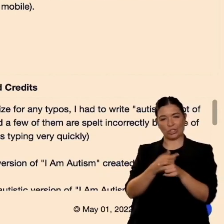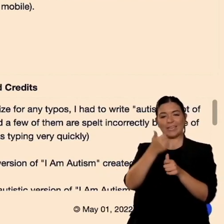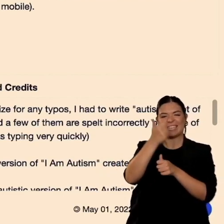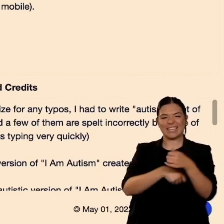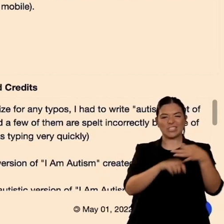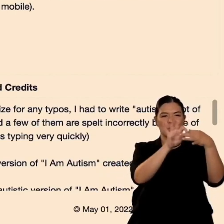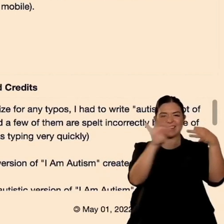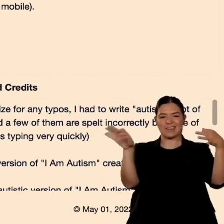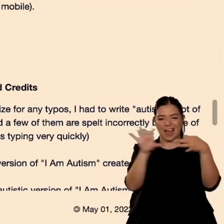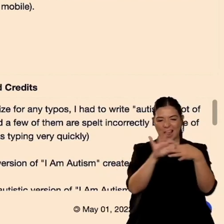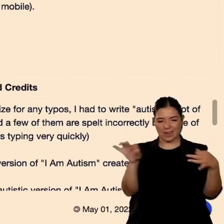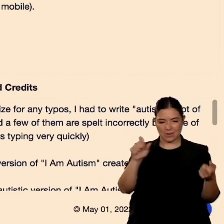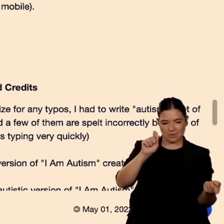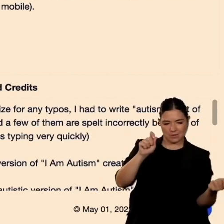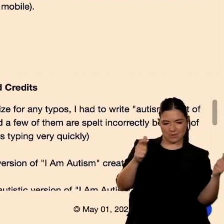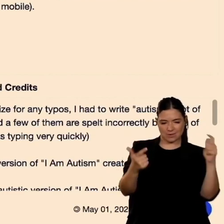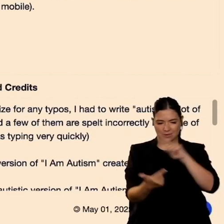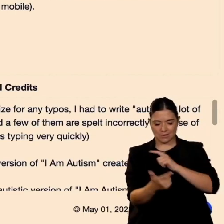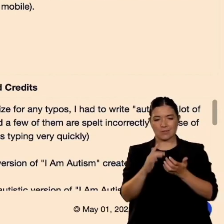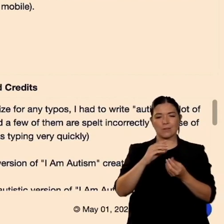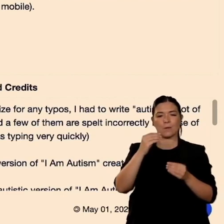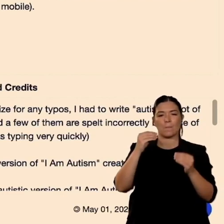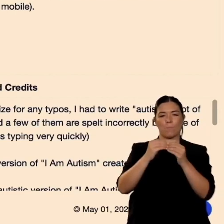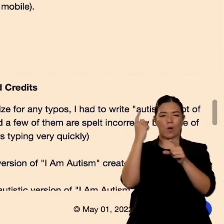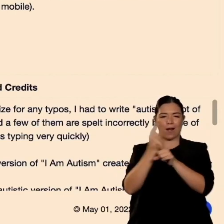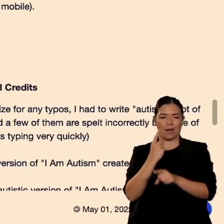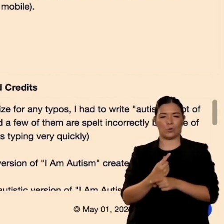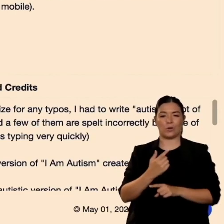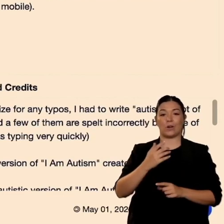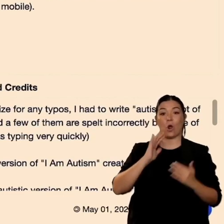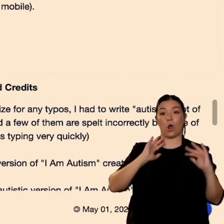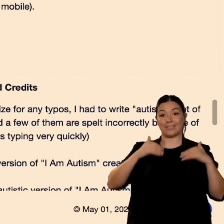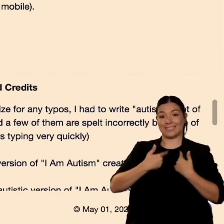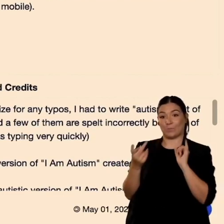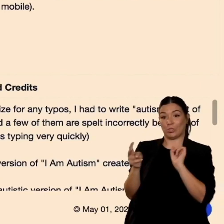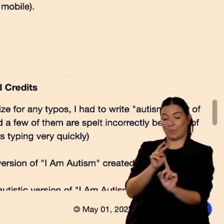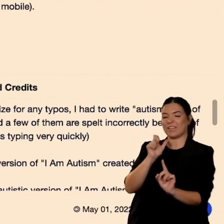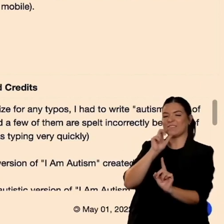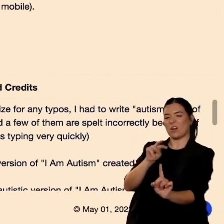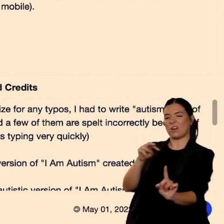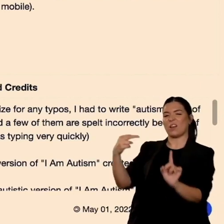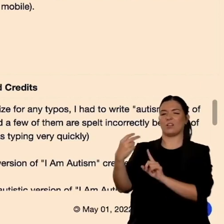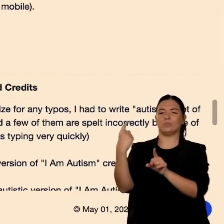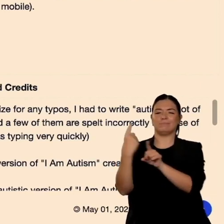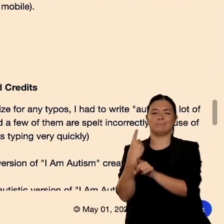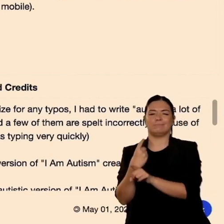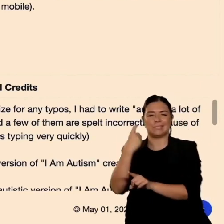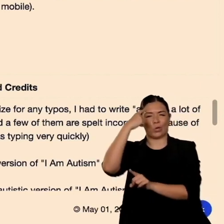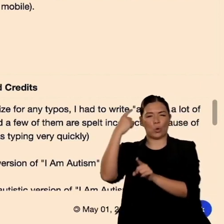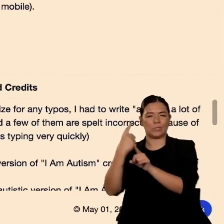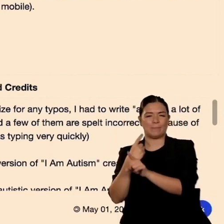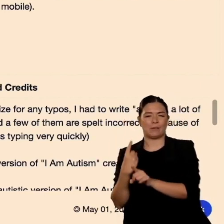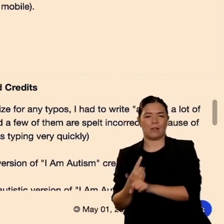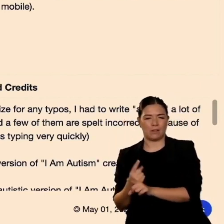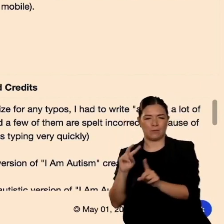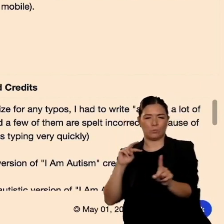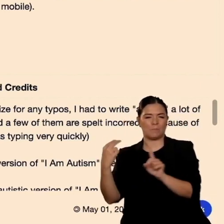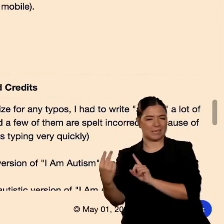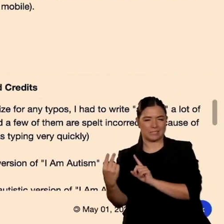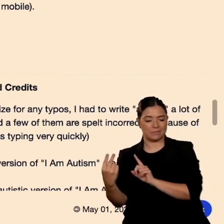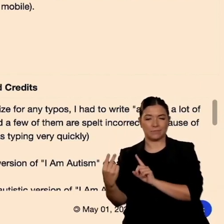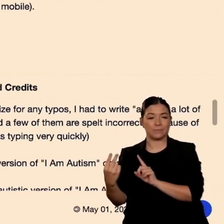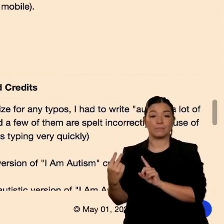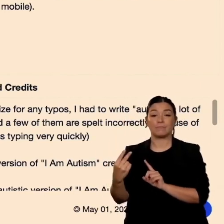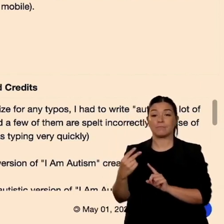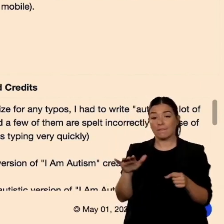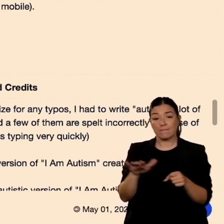non è realista che tutti fossero così positivi che tutto fosse così positivo sull'autismo noi possiamo condividere informazioni